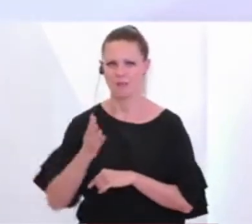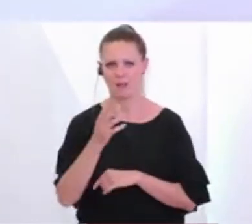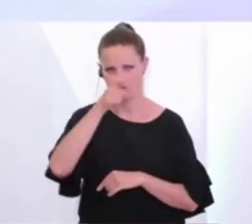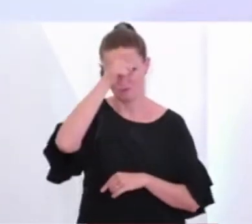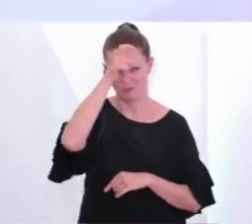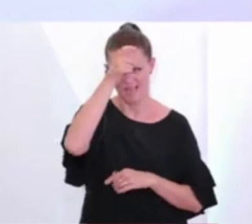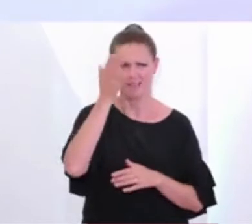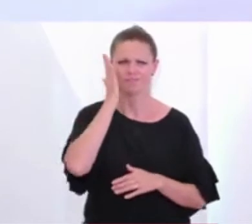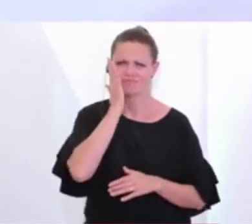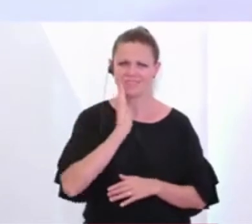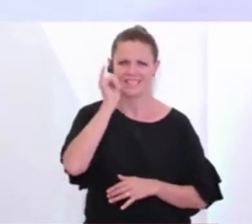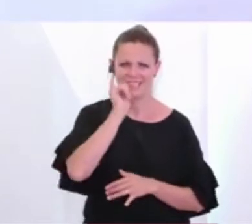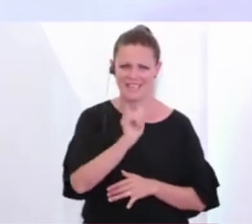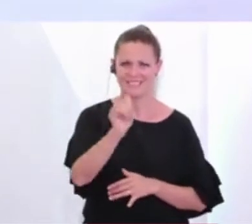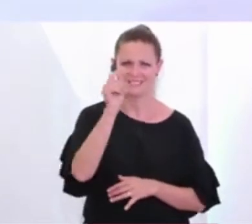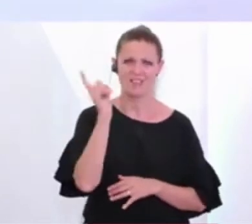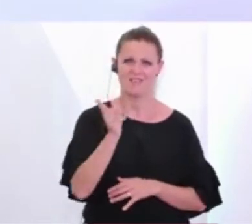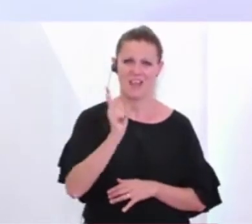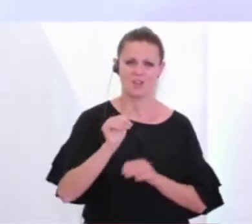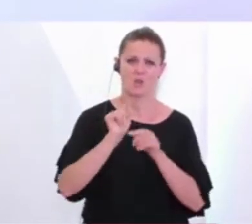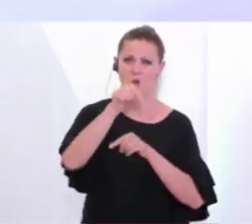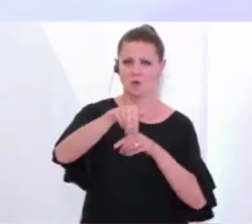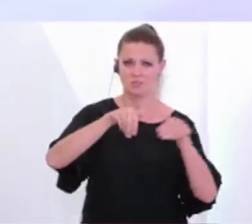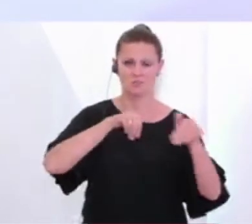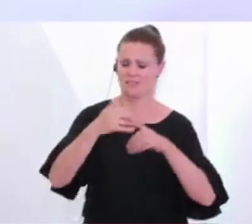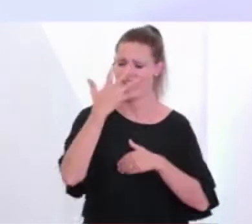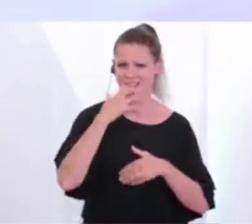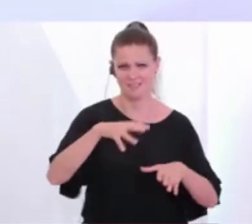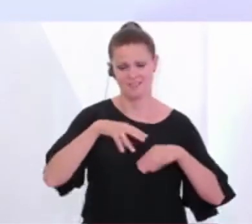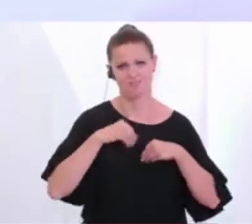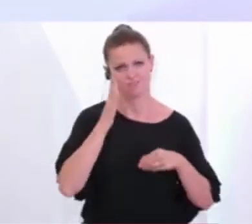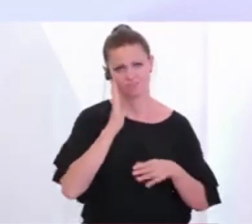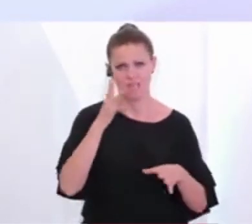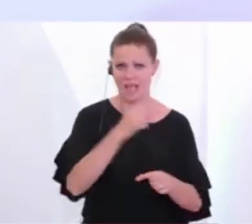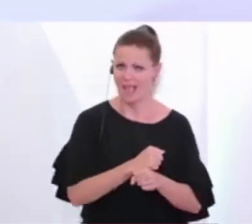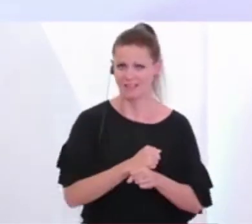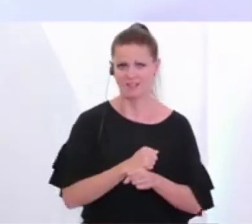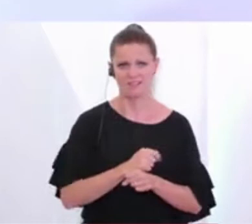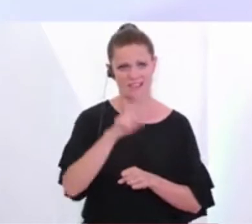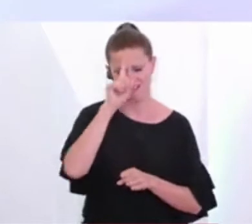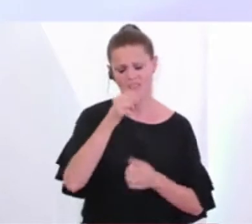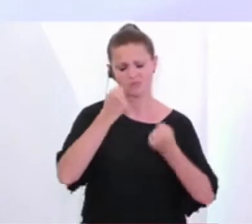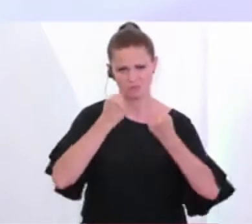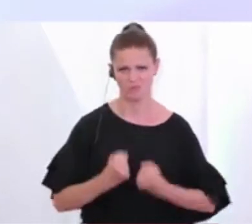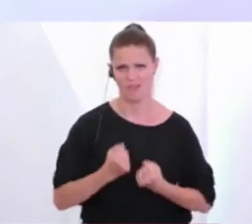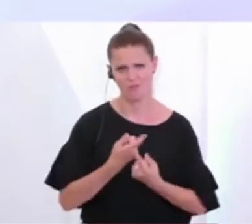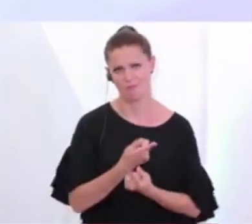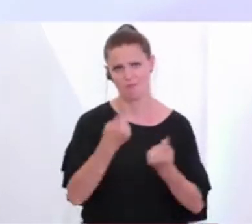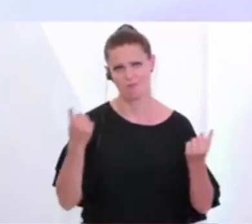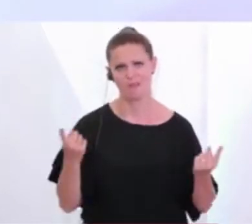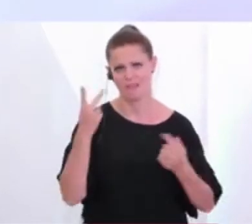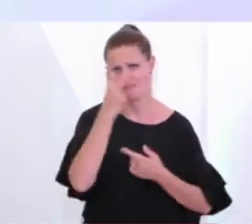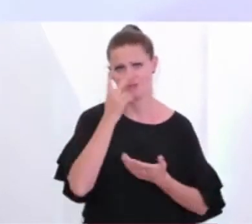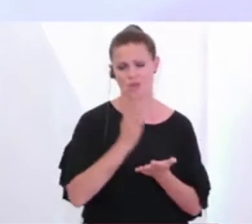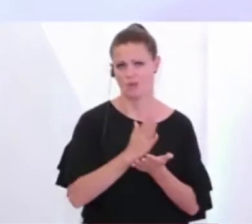Nehmen Sie die Reisewarnung des Außenministeriums sehr ernst. Halten Sie sich daran, auch wenn es schwer fallen mag. Ich verstehe,